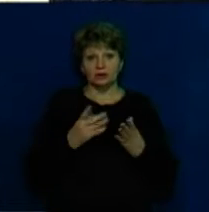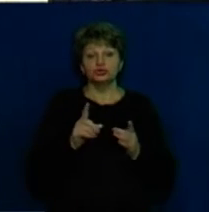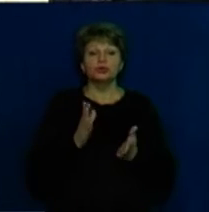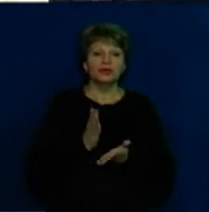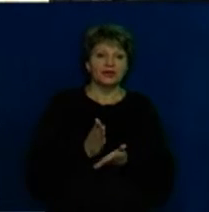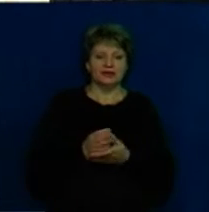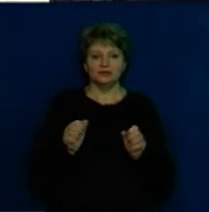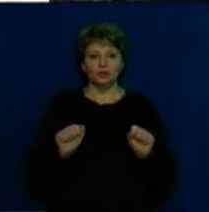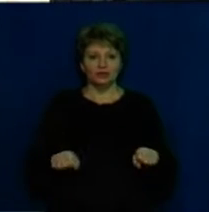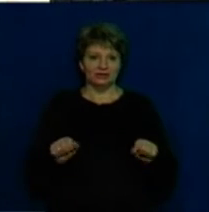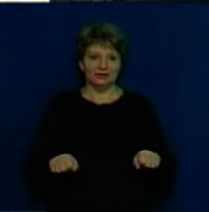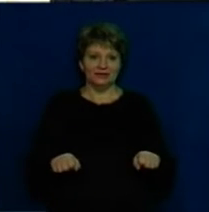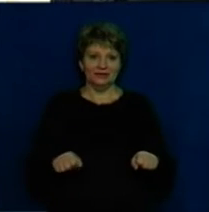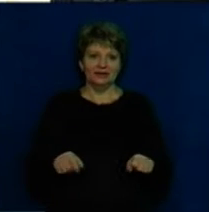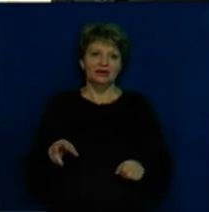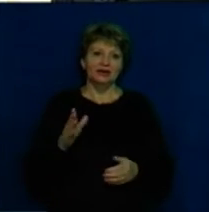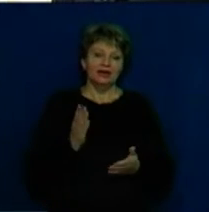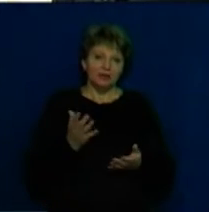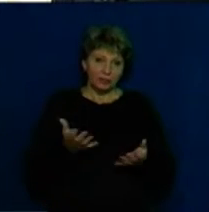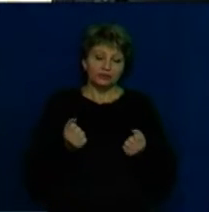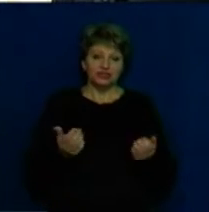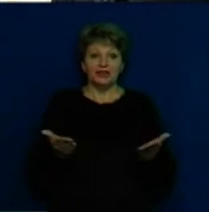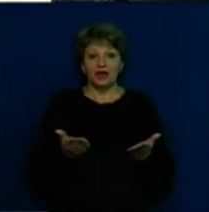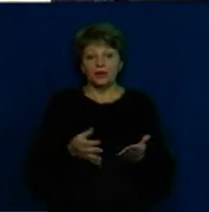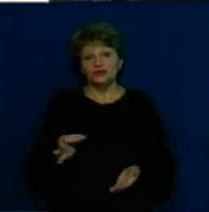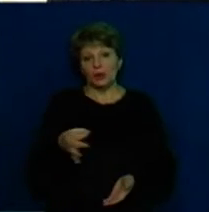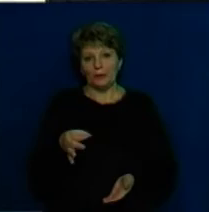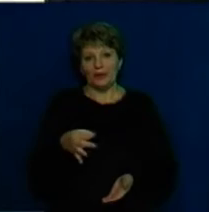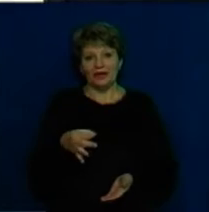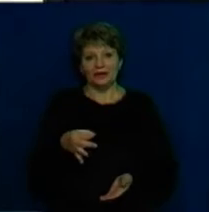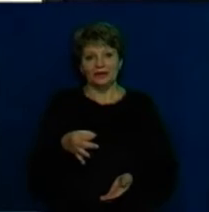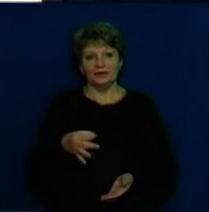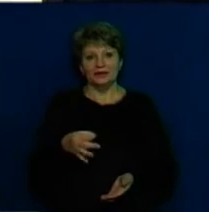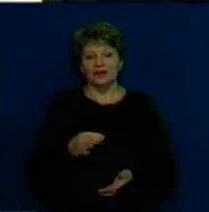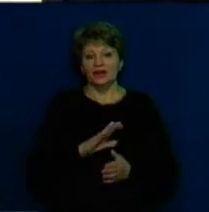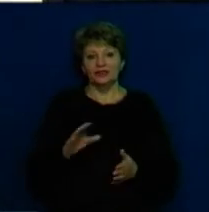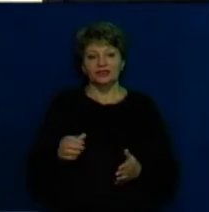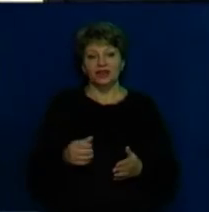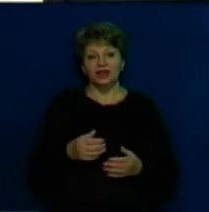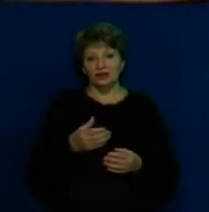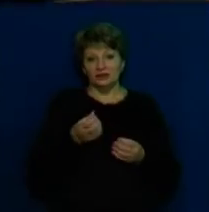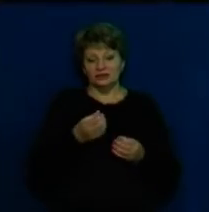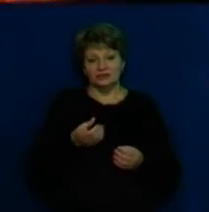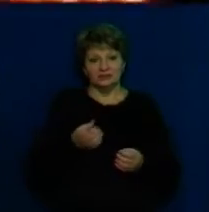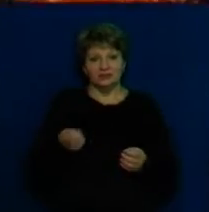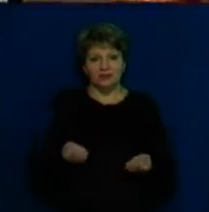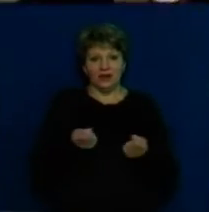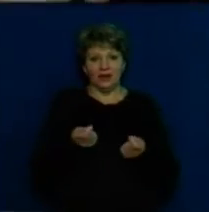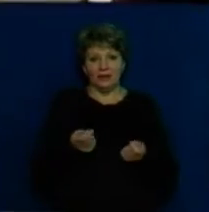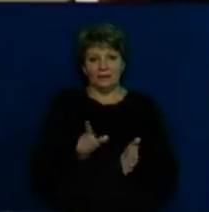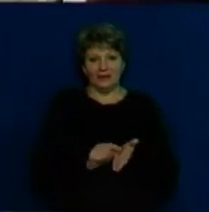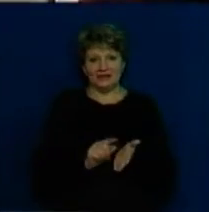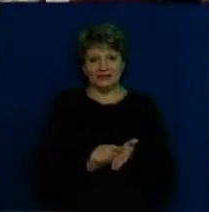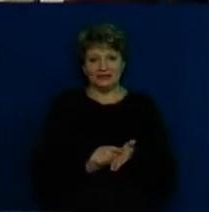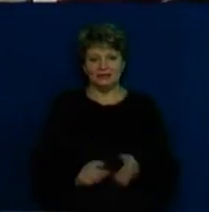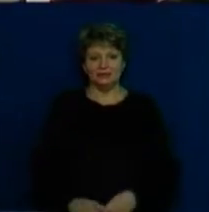можливість у їх підтримати якусь копійку до своєї не зовсім хорошої пенсії. Ірина Хіленко, Тамас